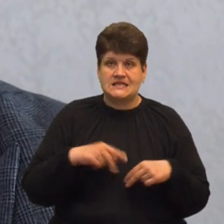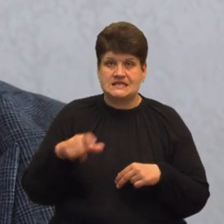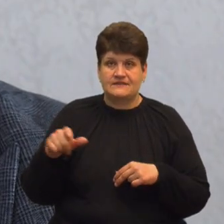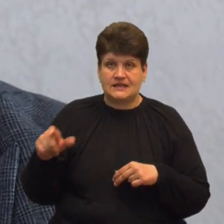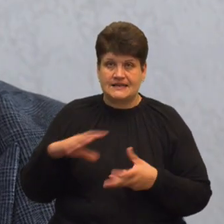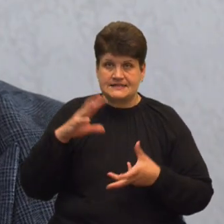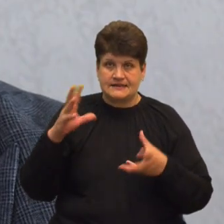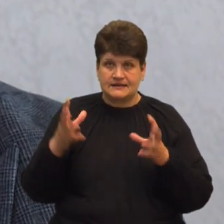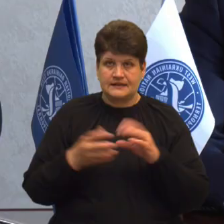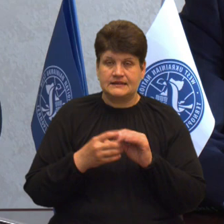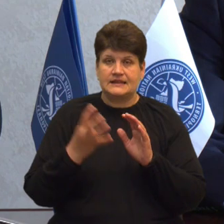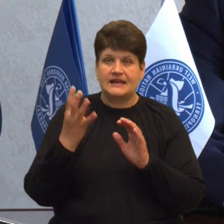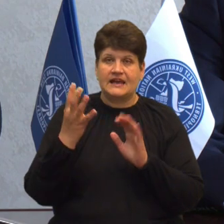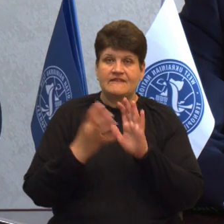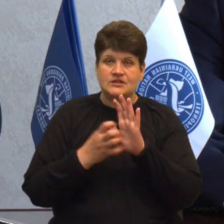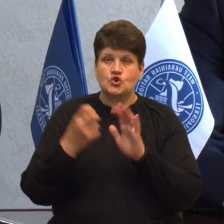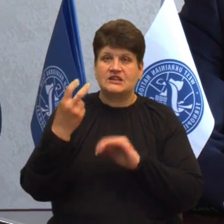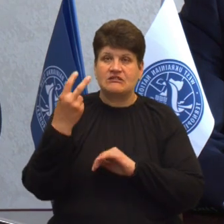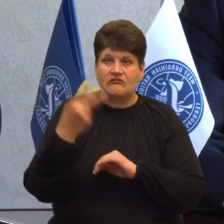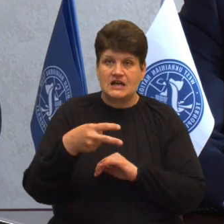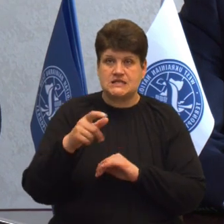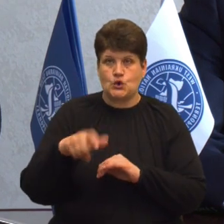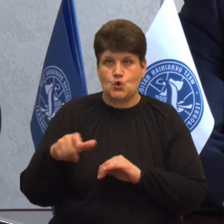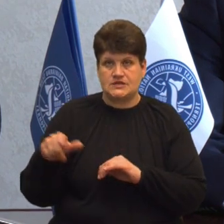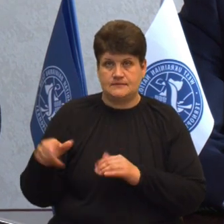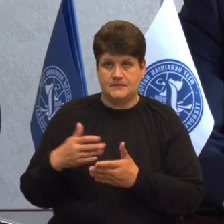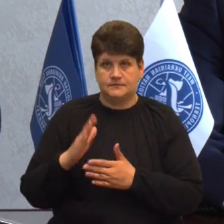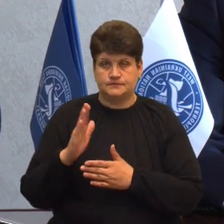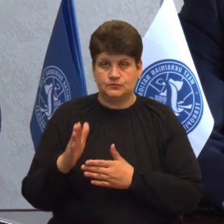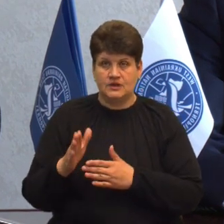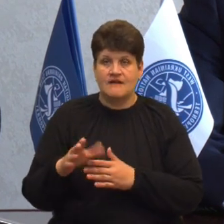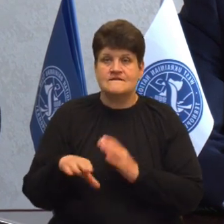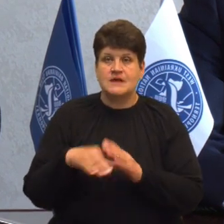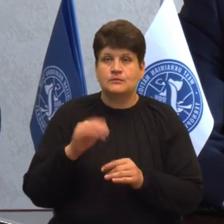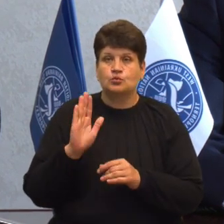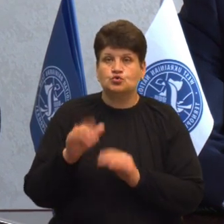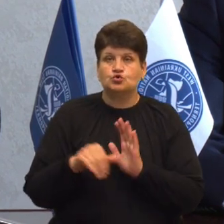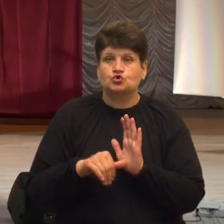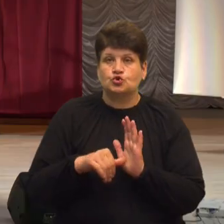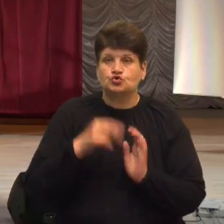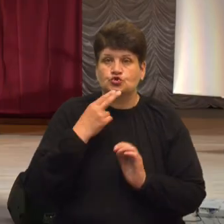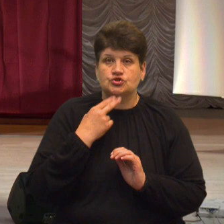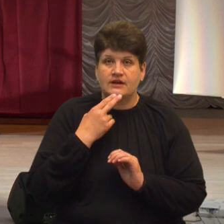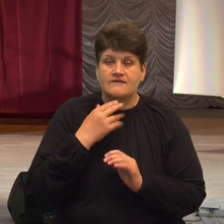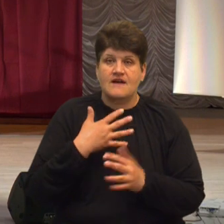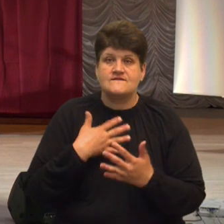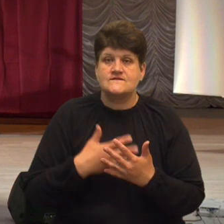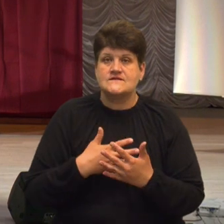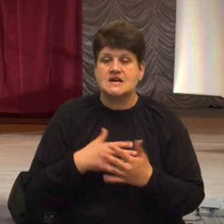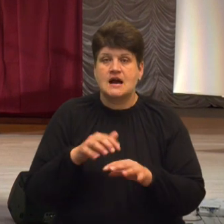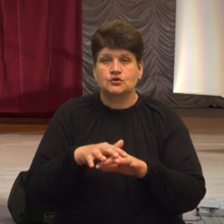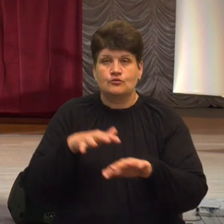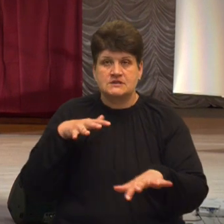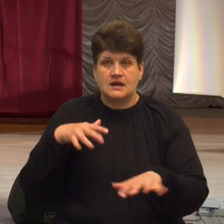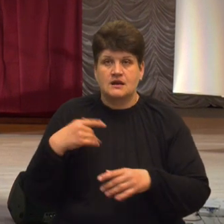складає 920 осіб. Руслан Бруханський каже, вибори відбудуться 6 червня в актовому залі університету. Вони триватимуть з